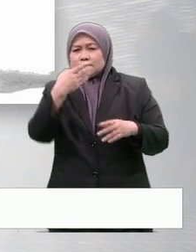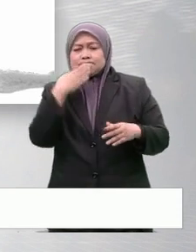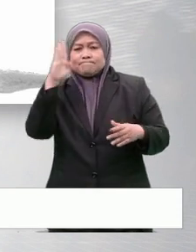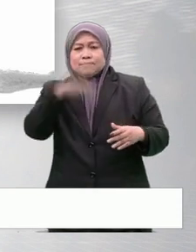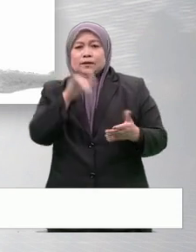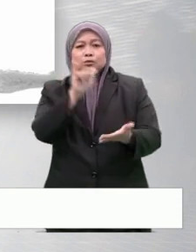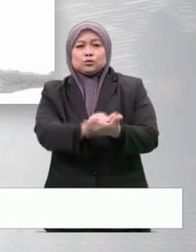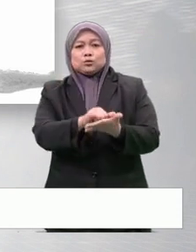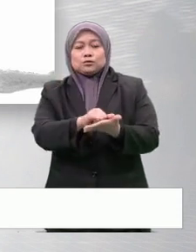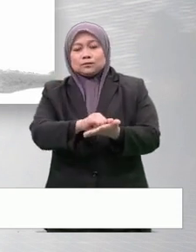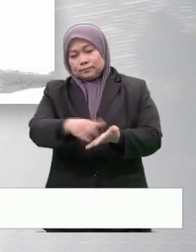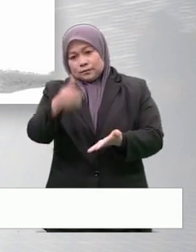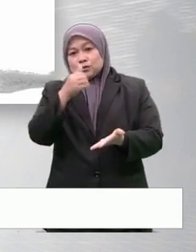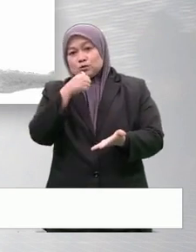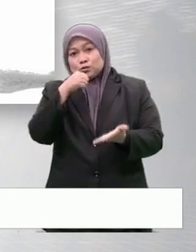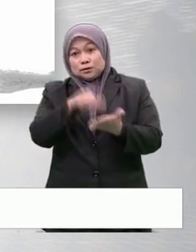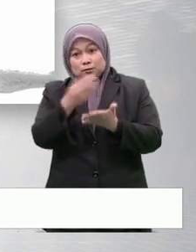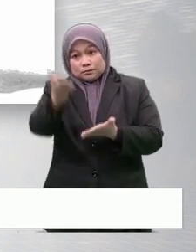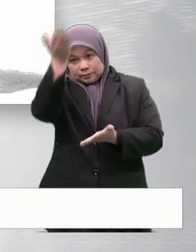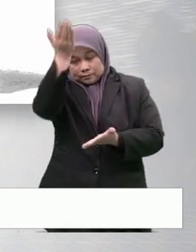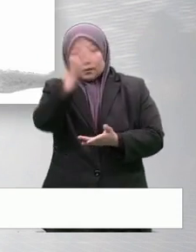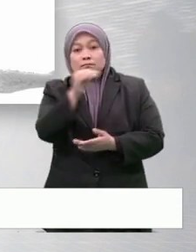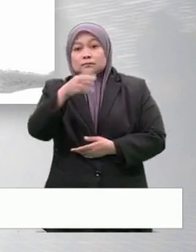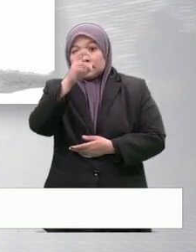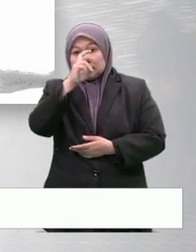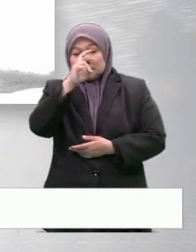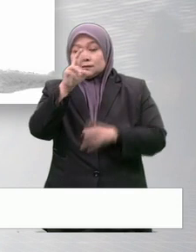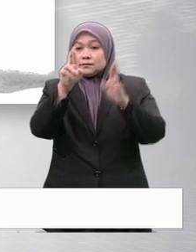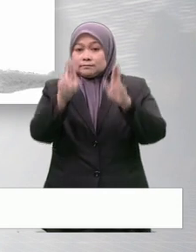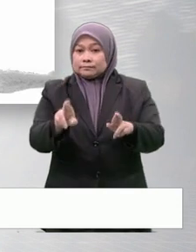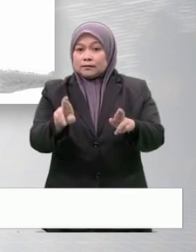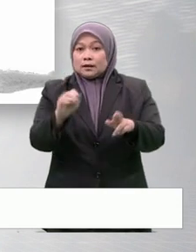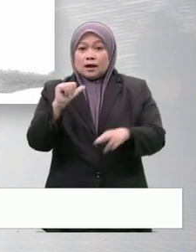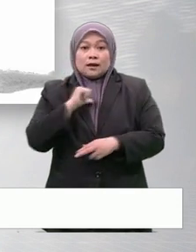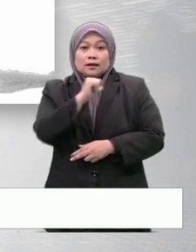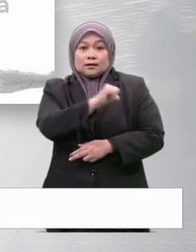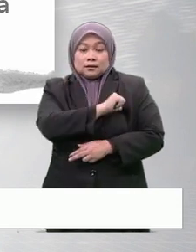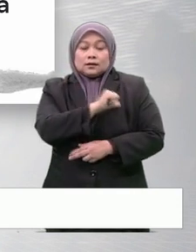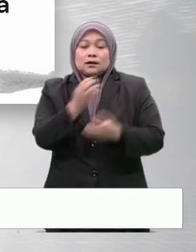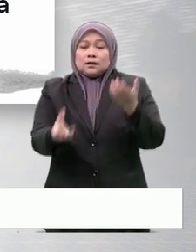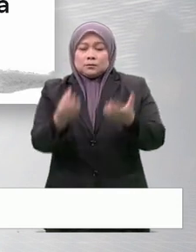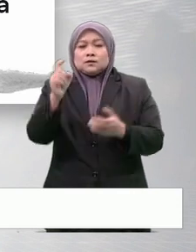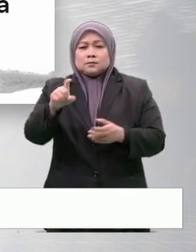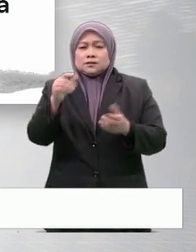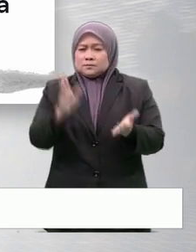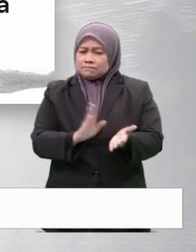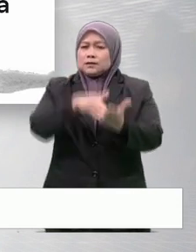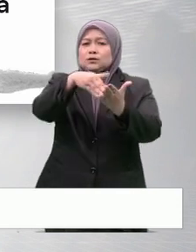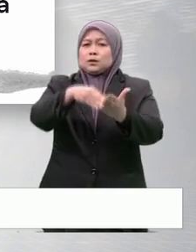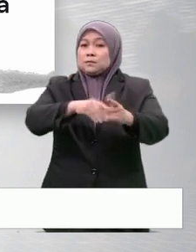terhadap yang Di-Pertuan Agong. Tegas beliau, rakyat dan Ahli UMNO dan BN Akar Umbi juga harus bangkit